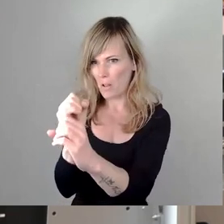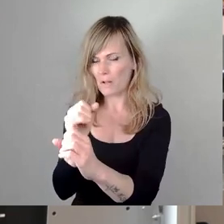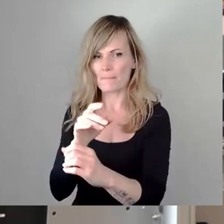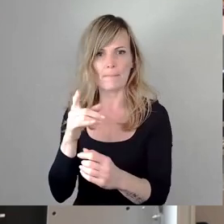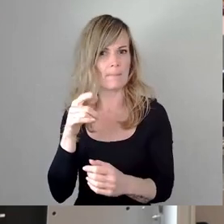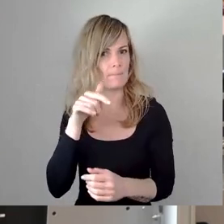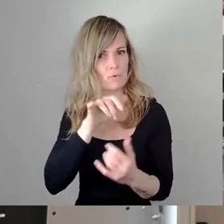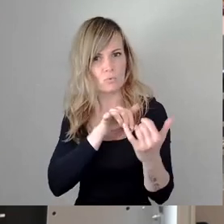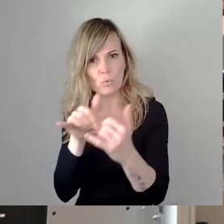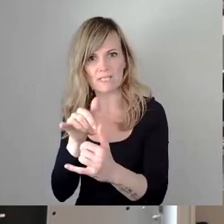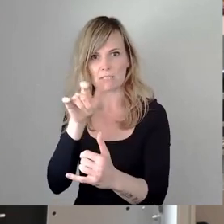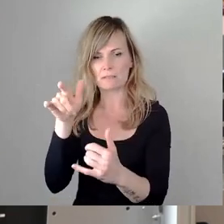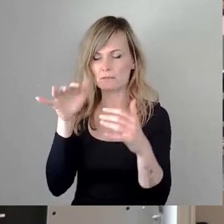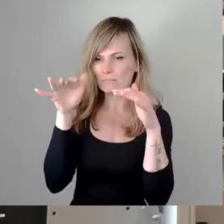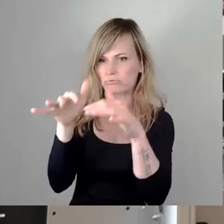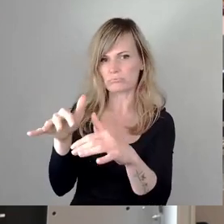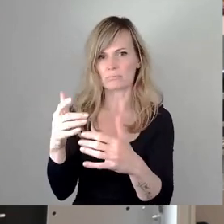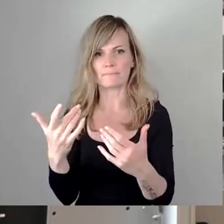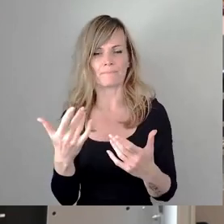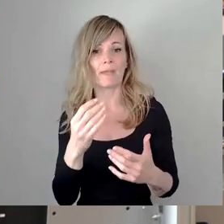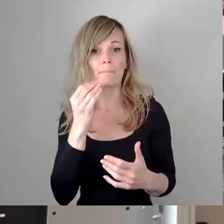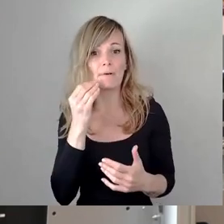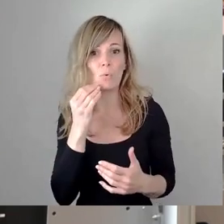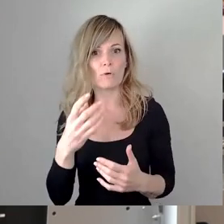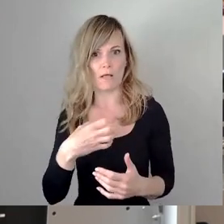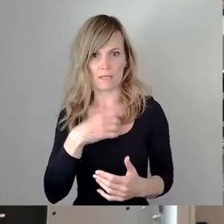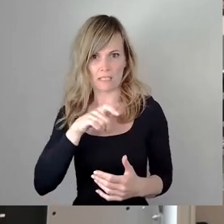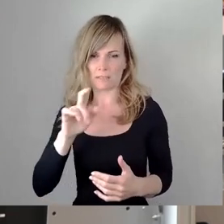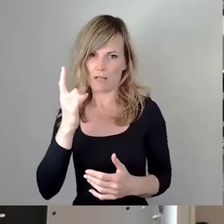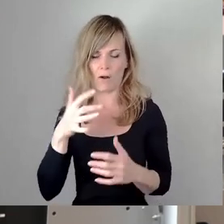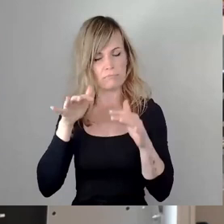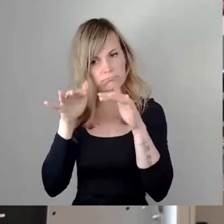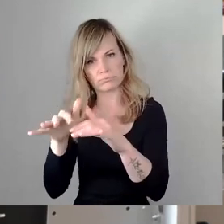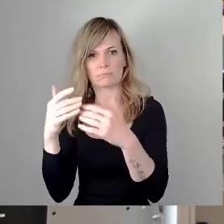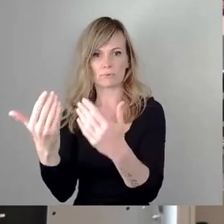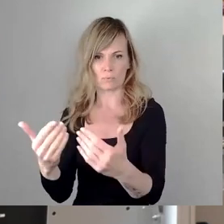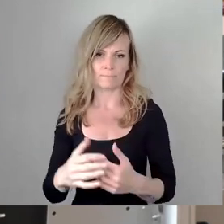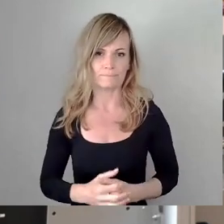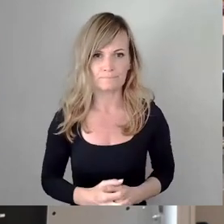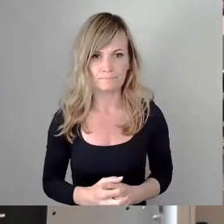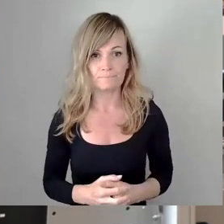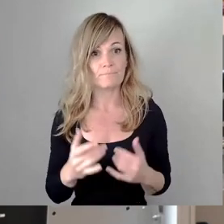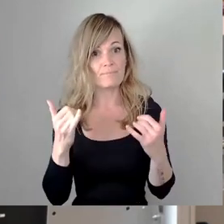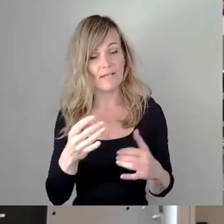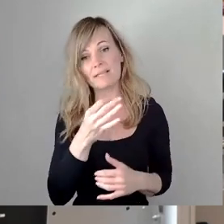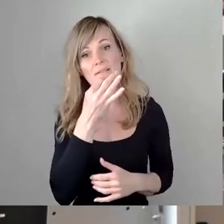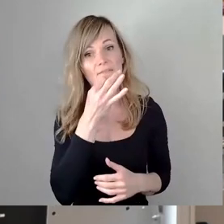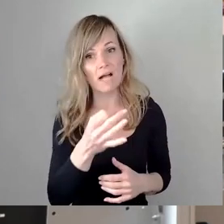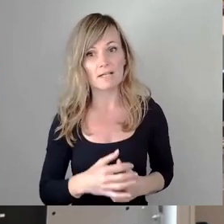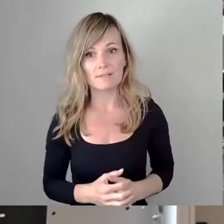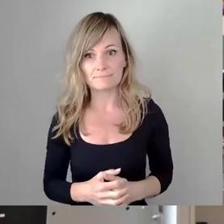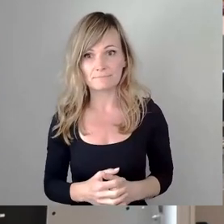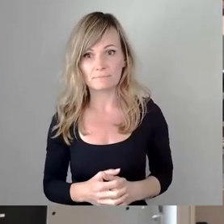natürlich auch für die Einwohnerinnen und Einwohner unserer Stadt. Und die Frage ist jetzt, was ist denn der